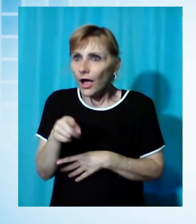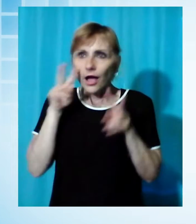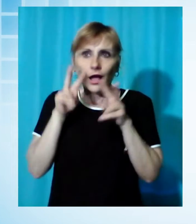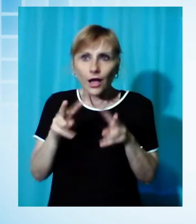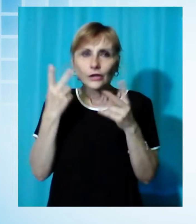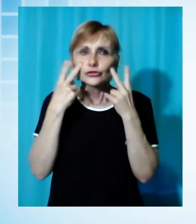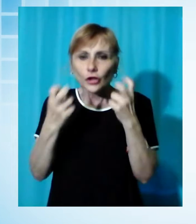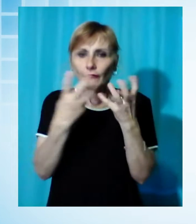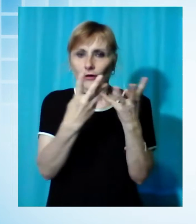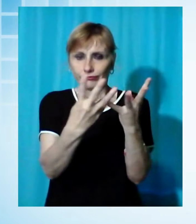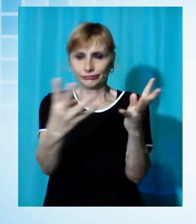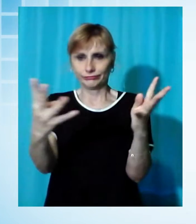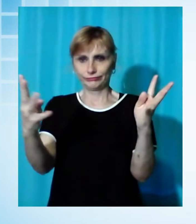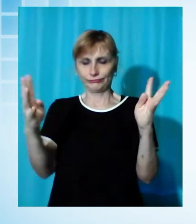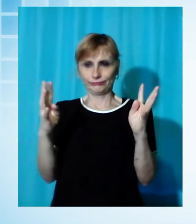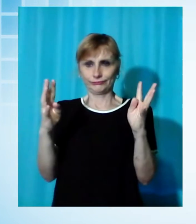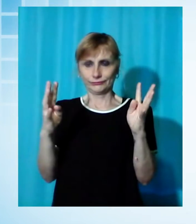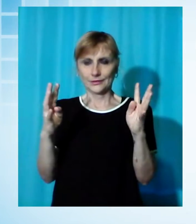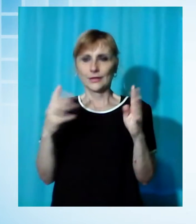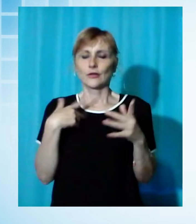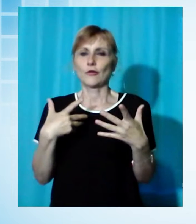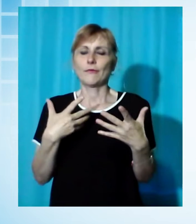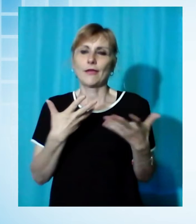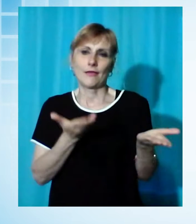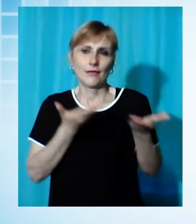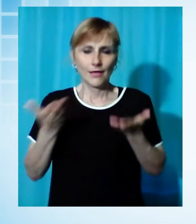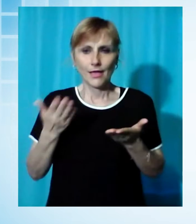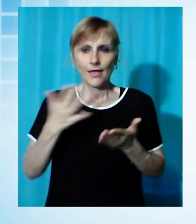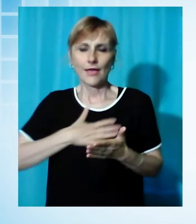Misericordia in cerchio ad accogliermi. Una grandissima emozione.